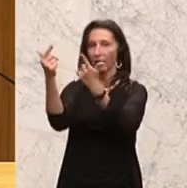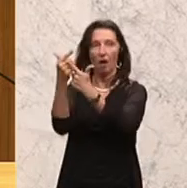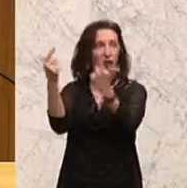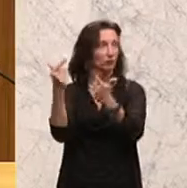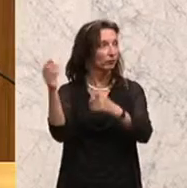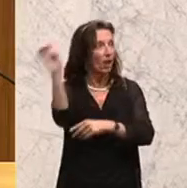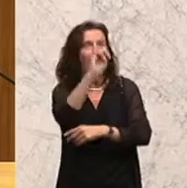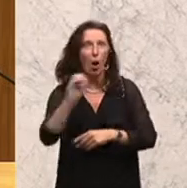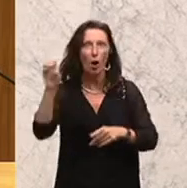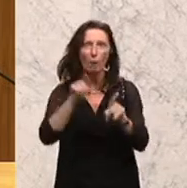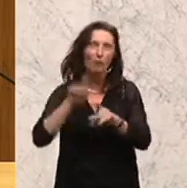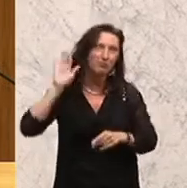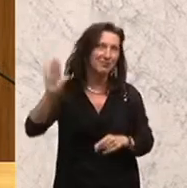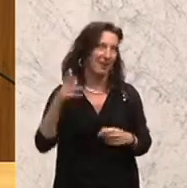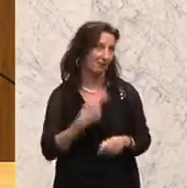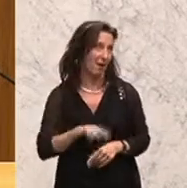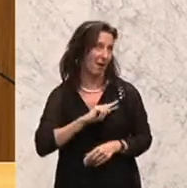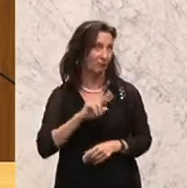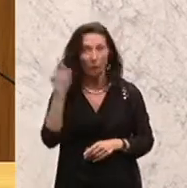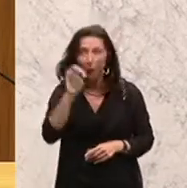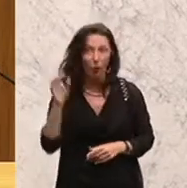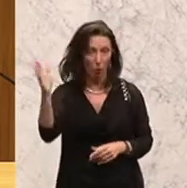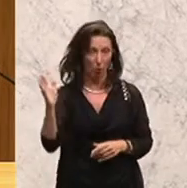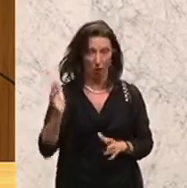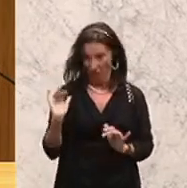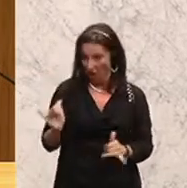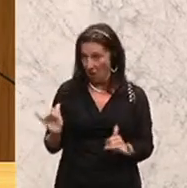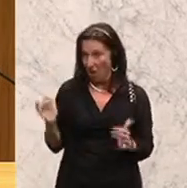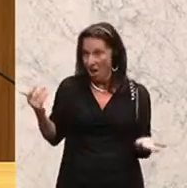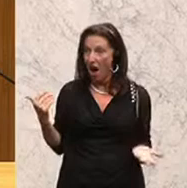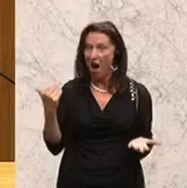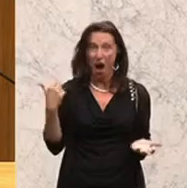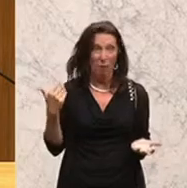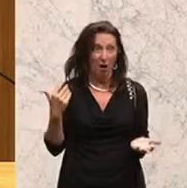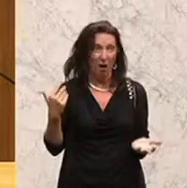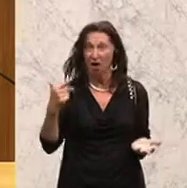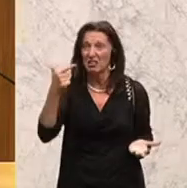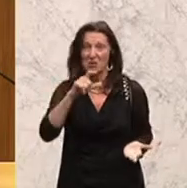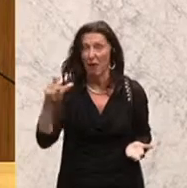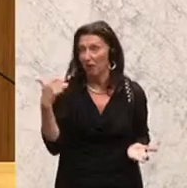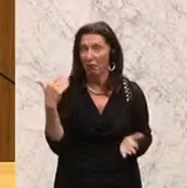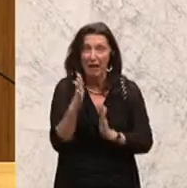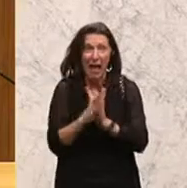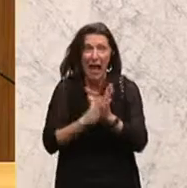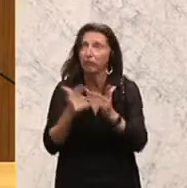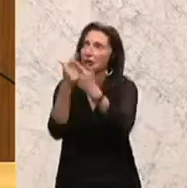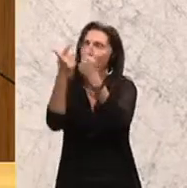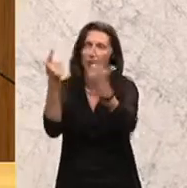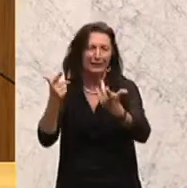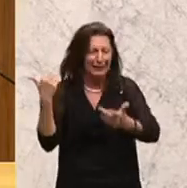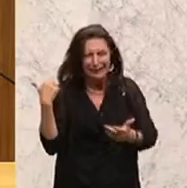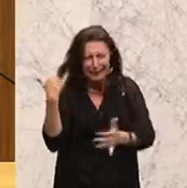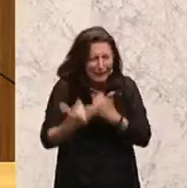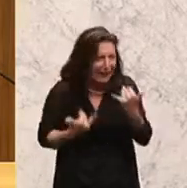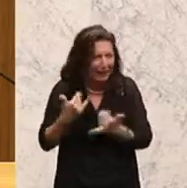sehen und dann eben auch das europäisch tragen. Ja, das haben Sie gemacht, aber erst die letzten zwei Wochen. Es war doch absehbar die letzten Jahre schon. Wir